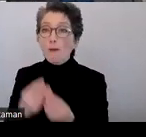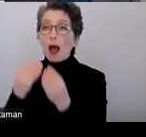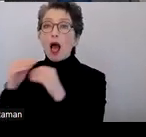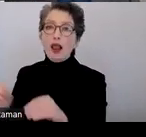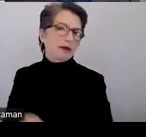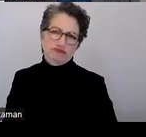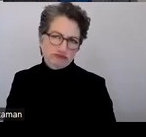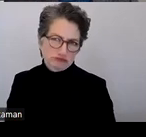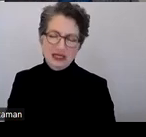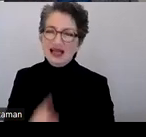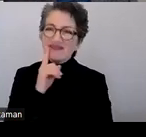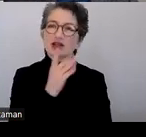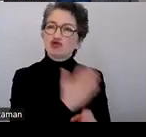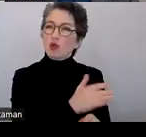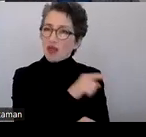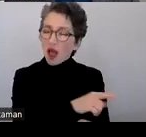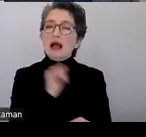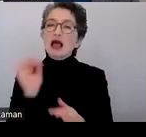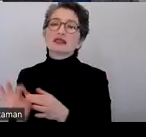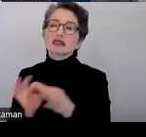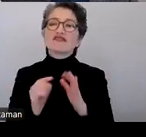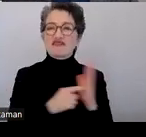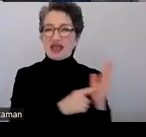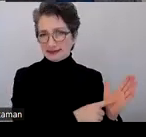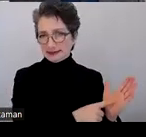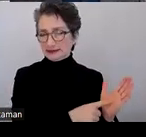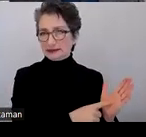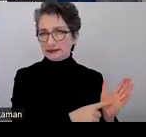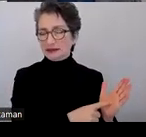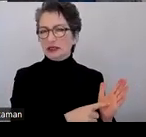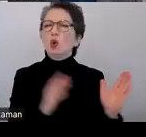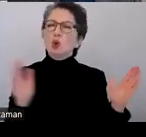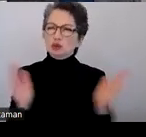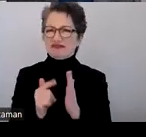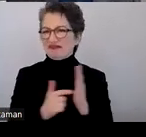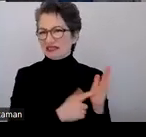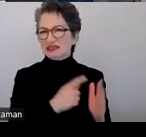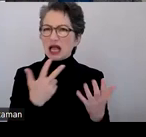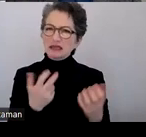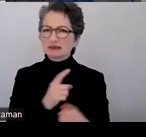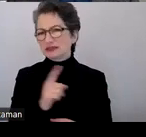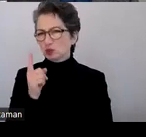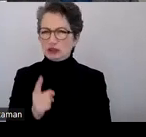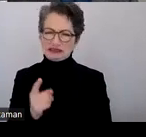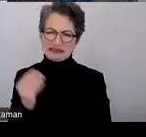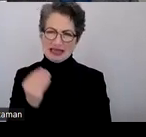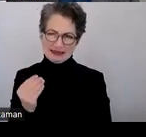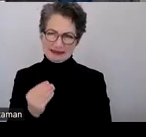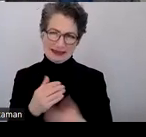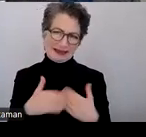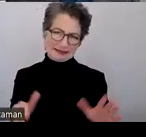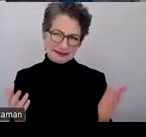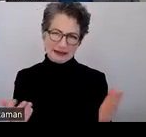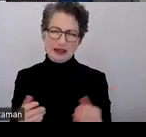woanders steht, dann kann man darauf verweisen. Möglichst kurz, 80 bis 100 Zeichen, so eine Richtgrenze. Möglichst neutral,